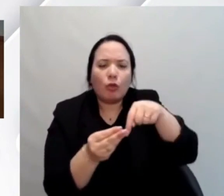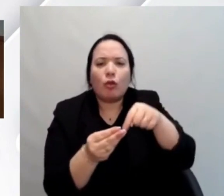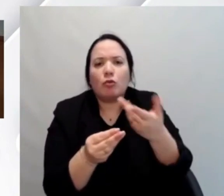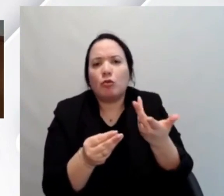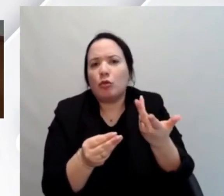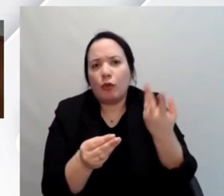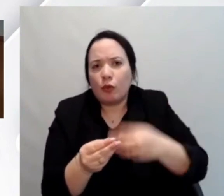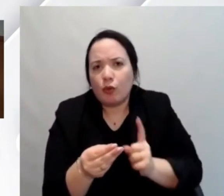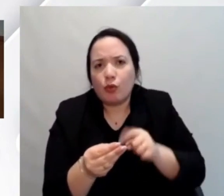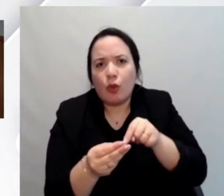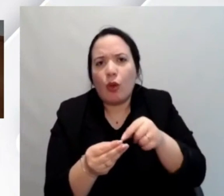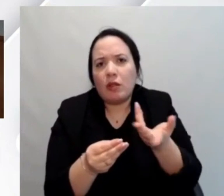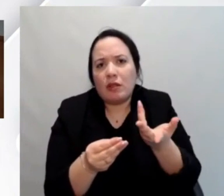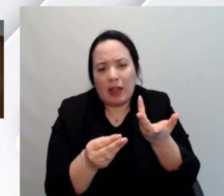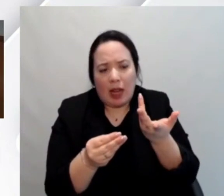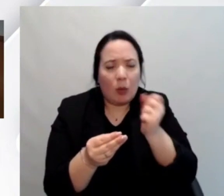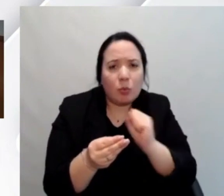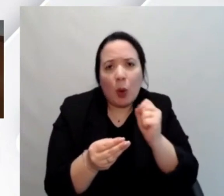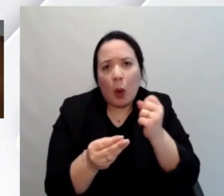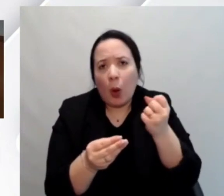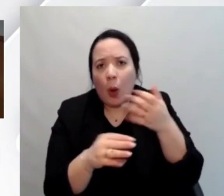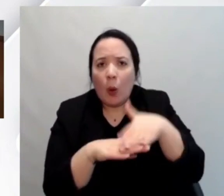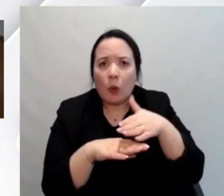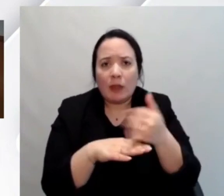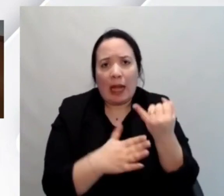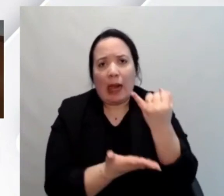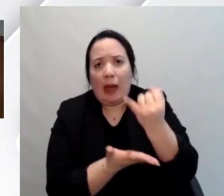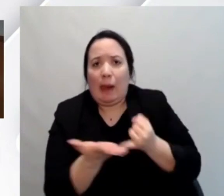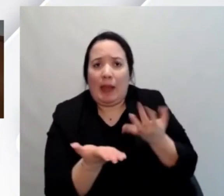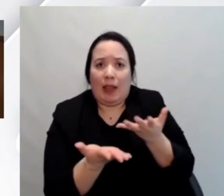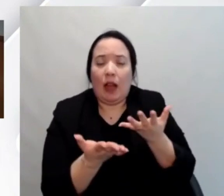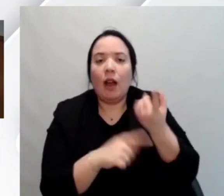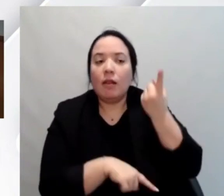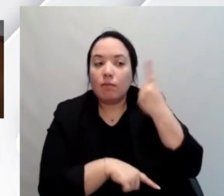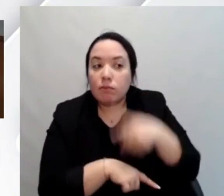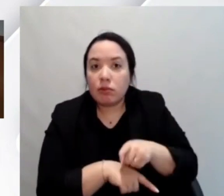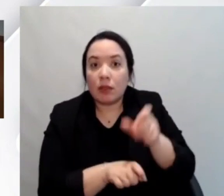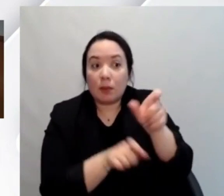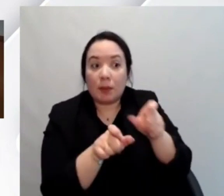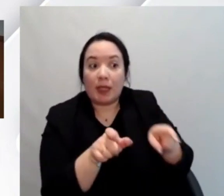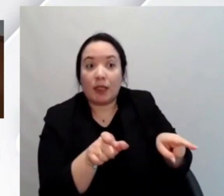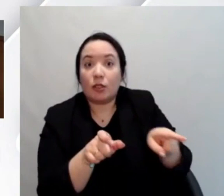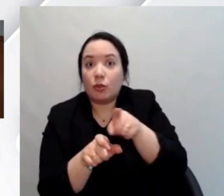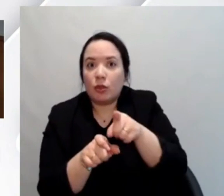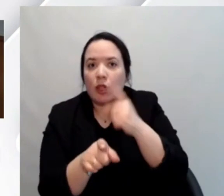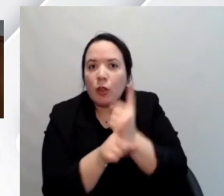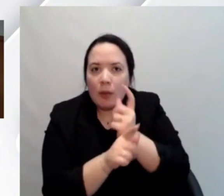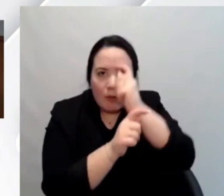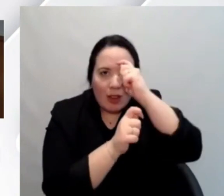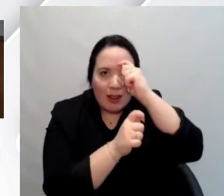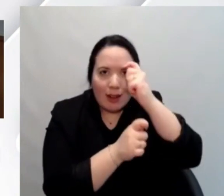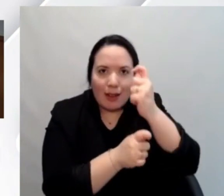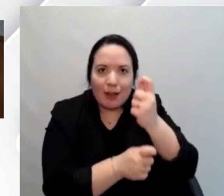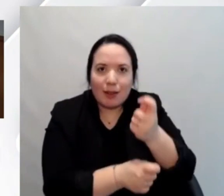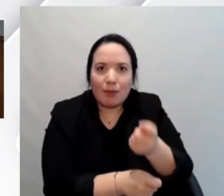utilizzato come dire parzialmente e agli utenti si deve rispetto anche